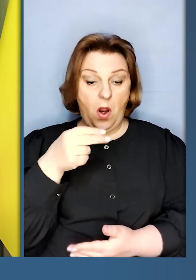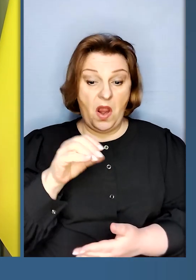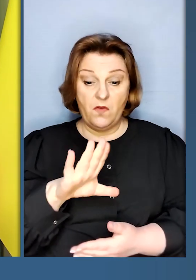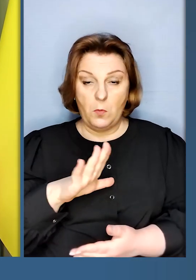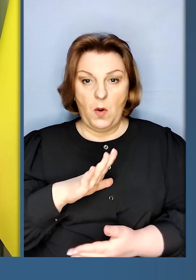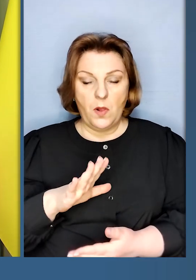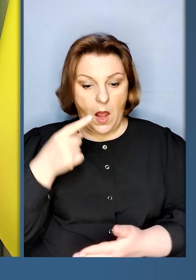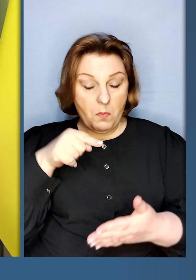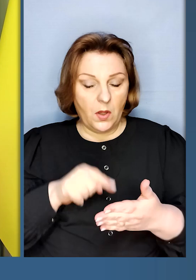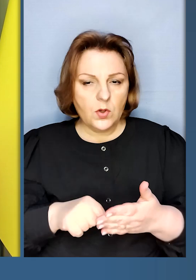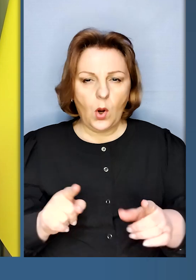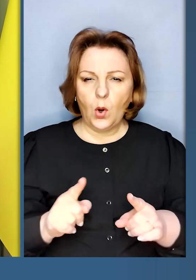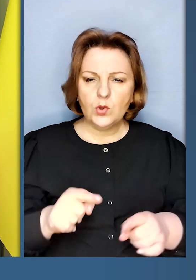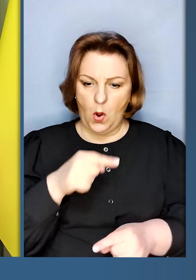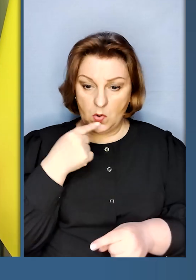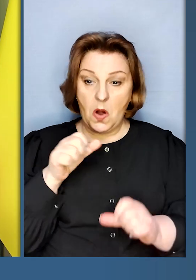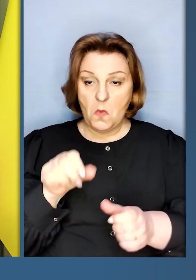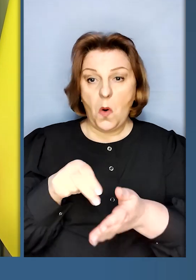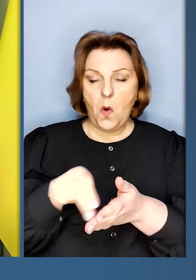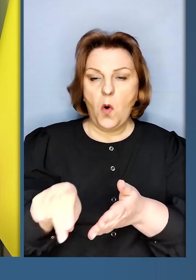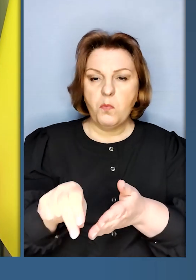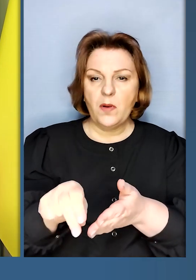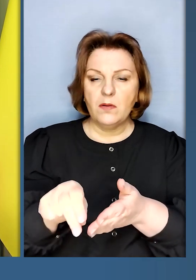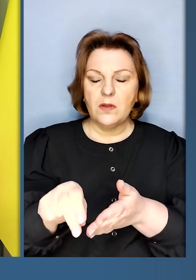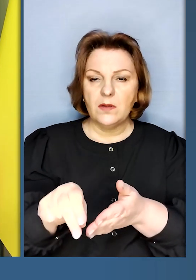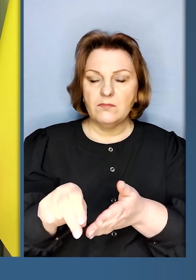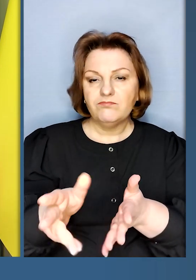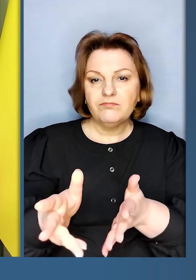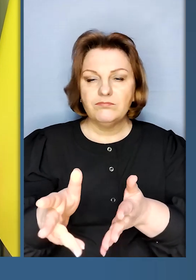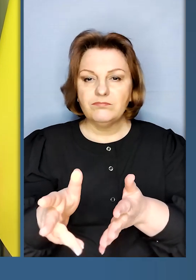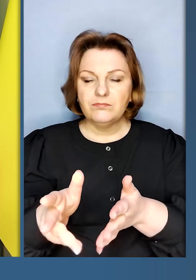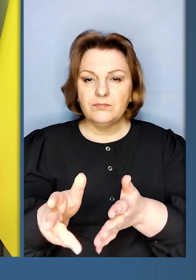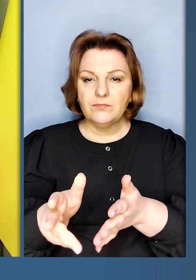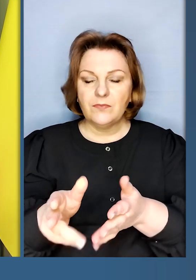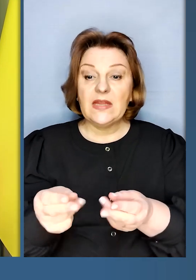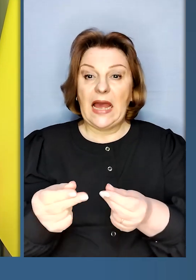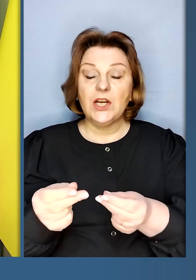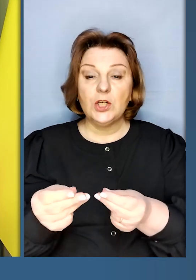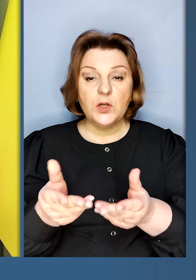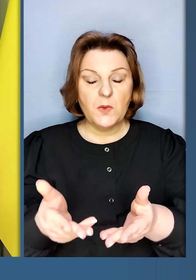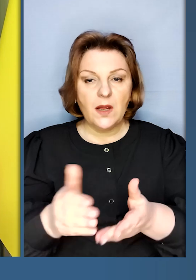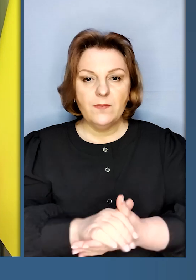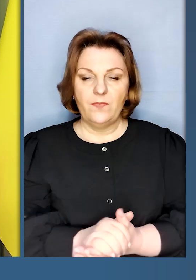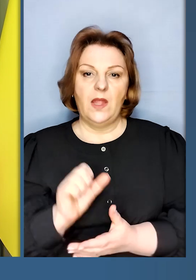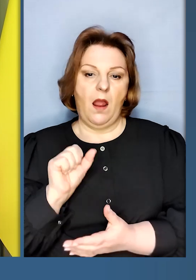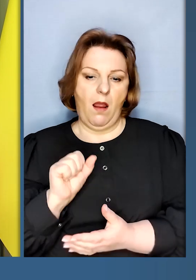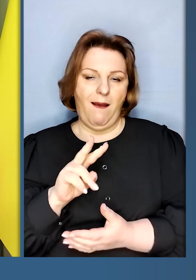Європа була переконана, що і Росію можна купити грішми.